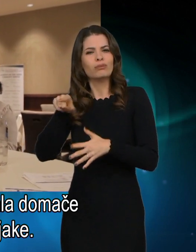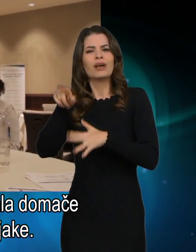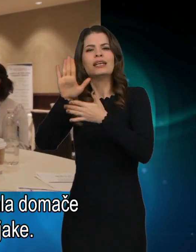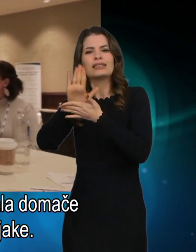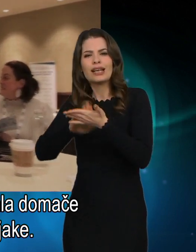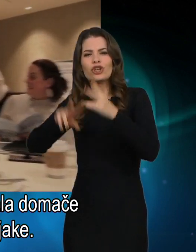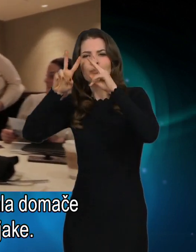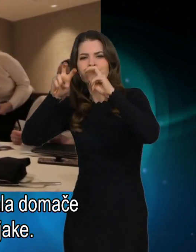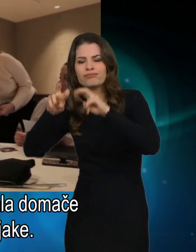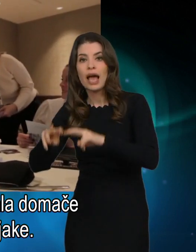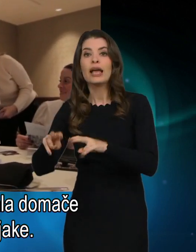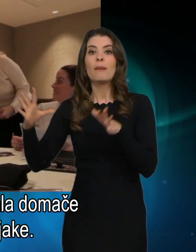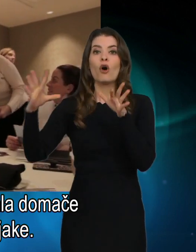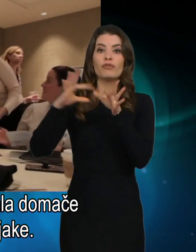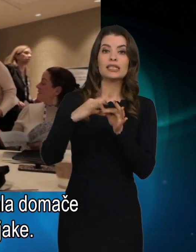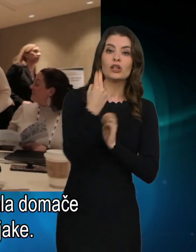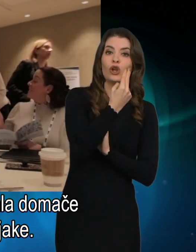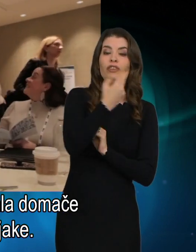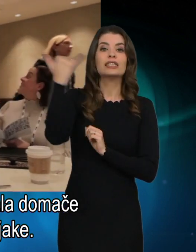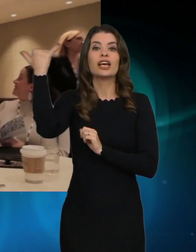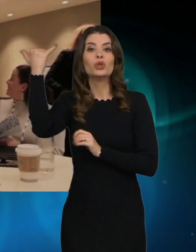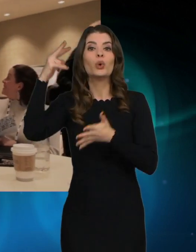povezala domače in tuje strokovnjake.